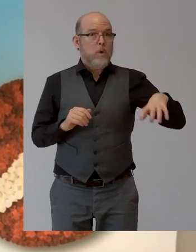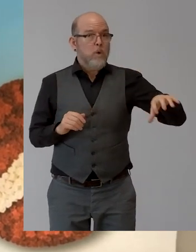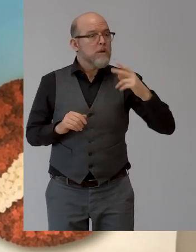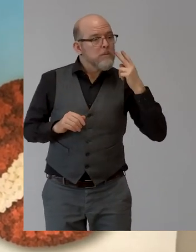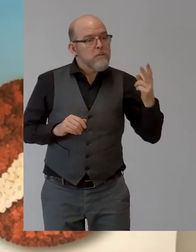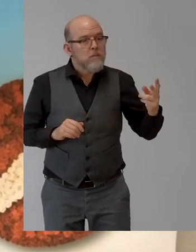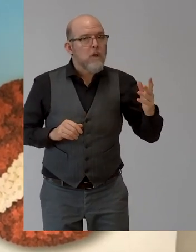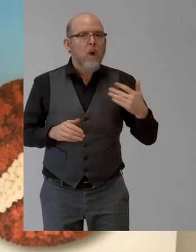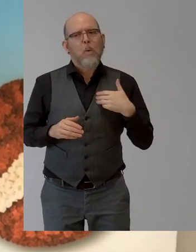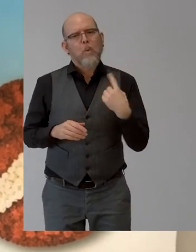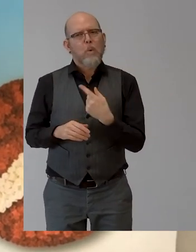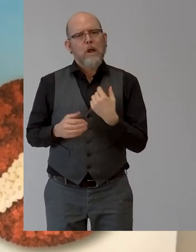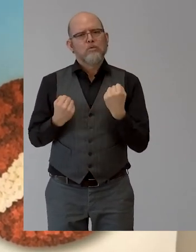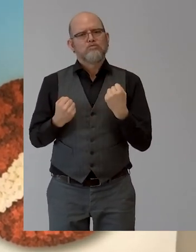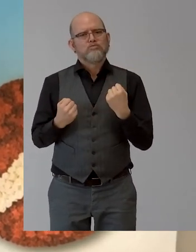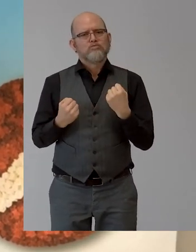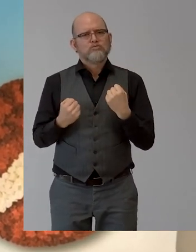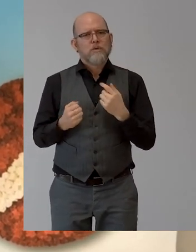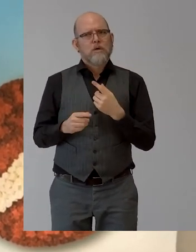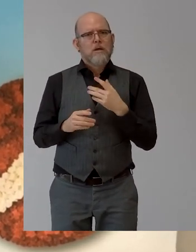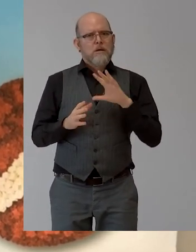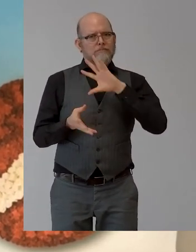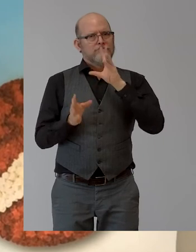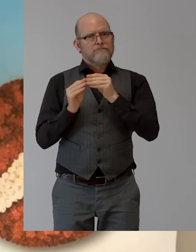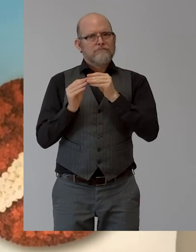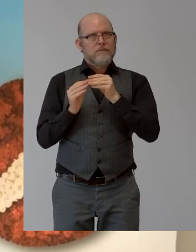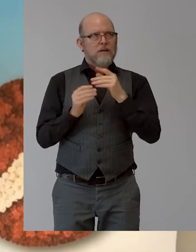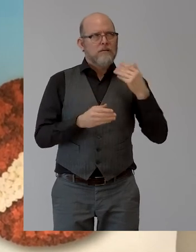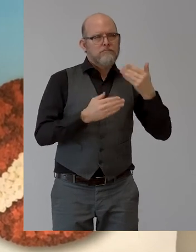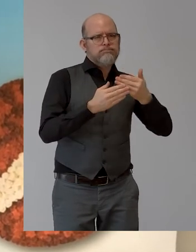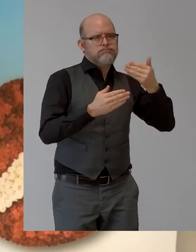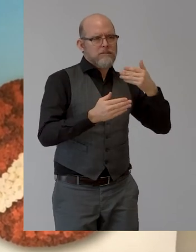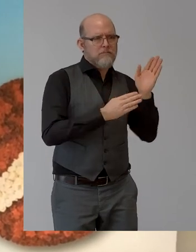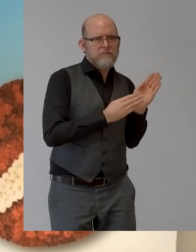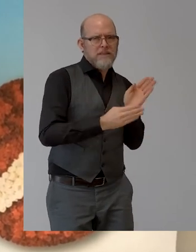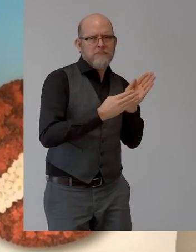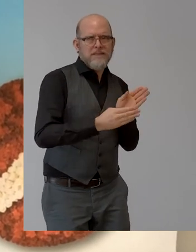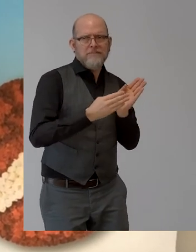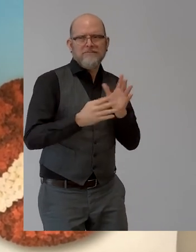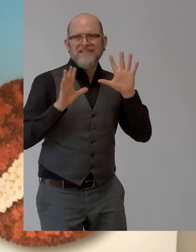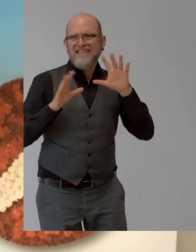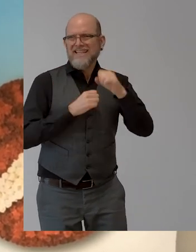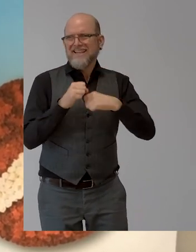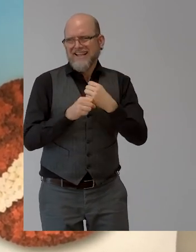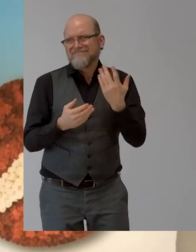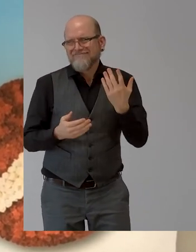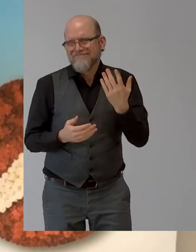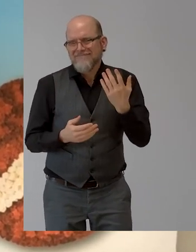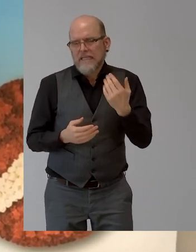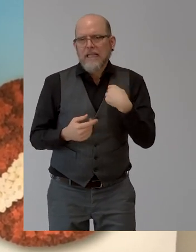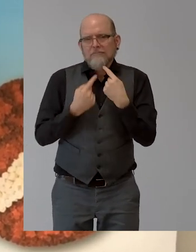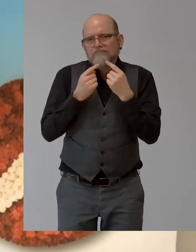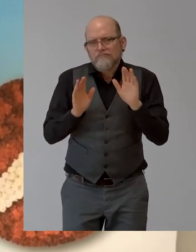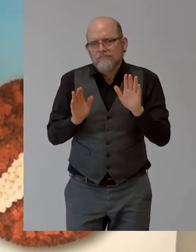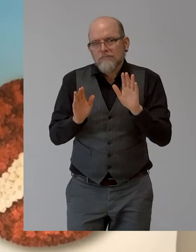in order to achieve the changes in awareness. Because the key to change, from my